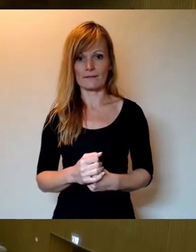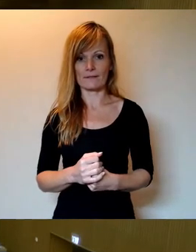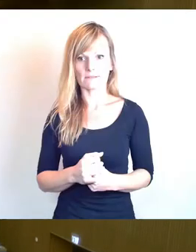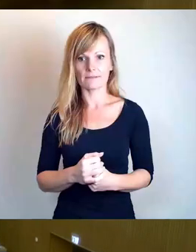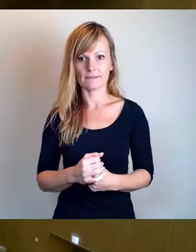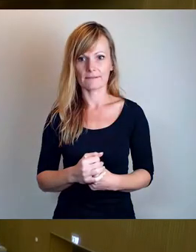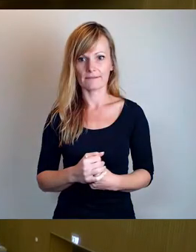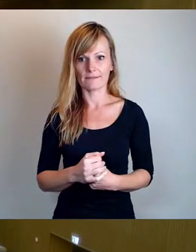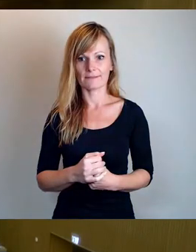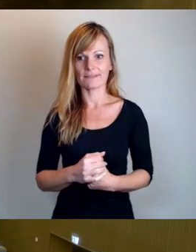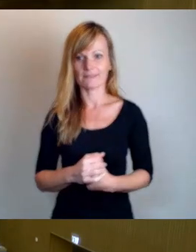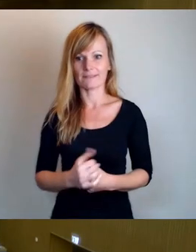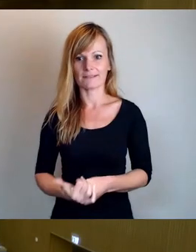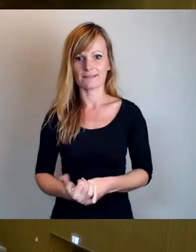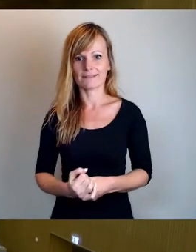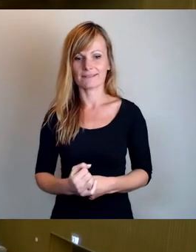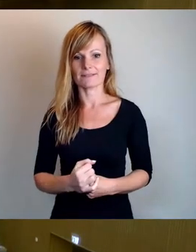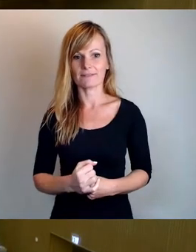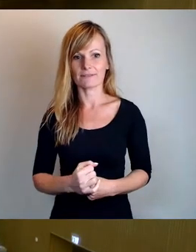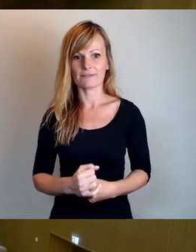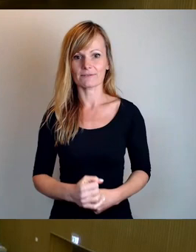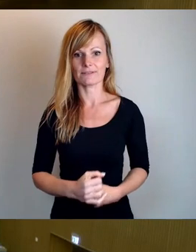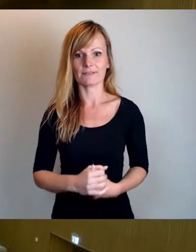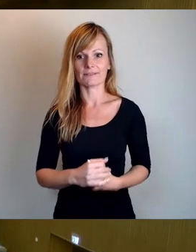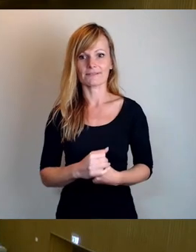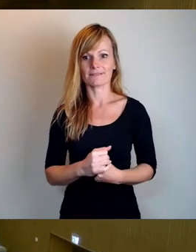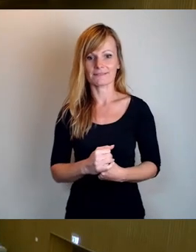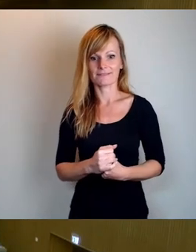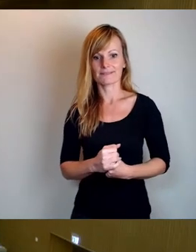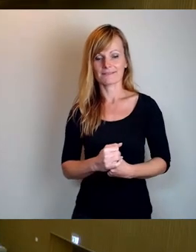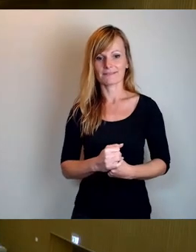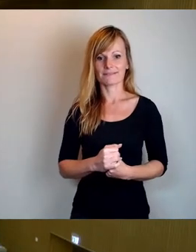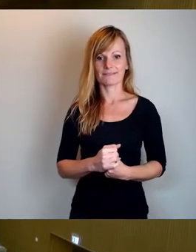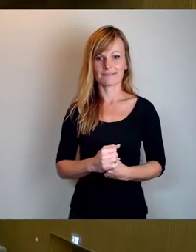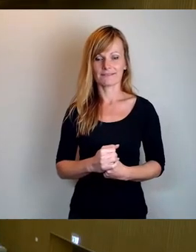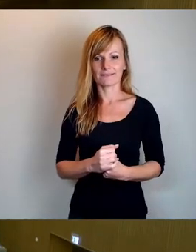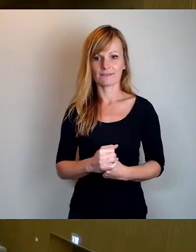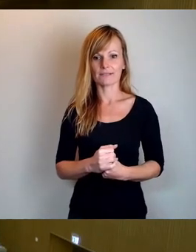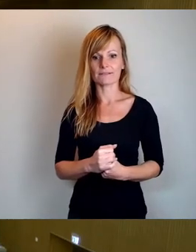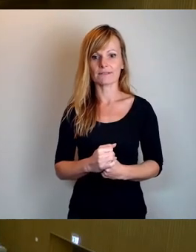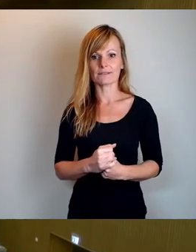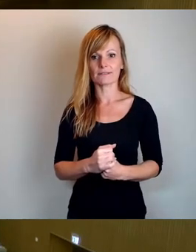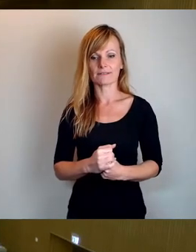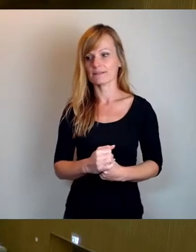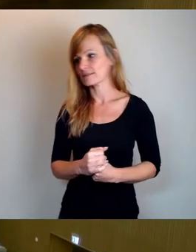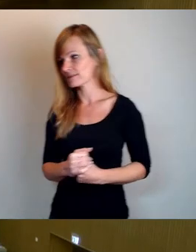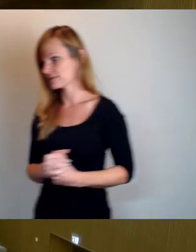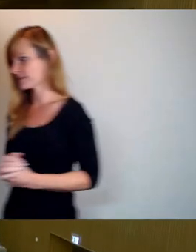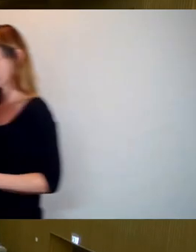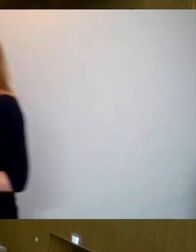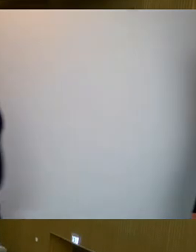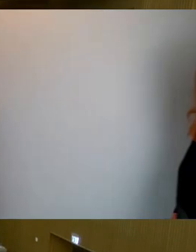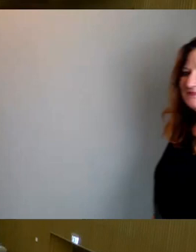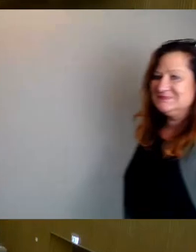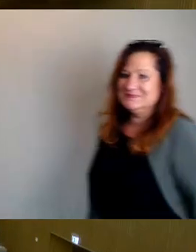Sehr geehrter Herr Bürgermeister, sehr geehrte Damen und Herren Stadträte, liebe Gäste. Vielen